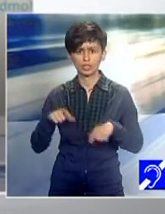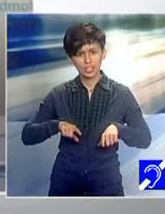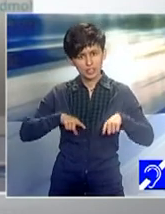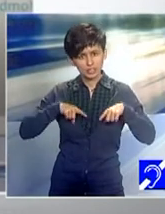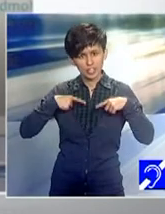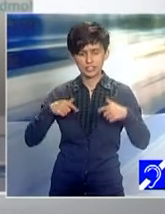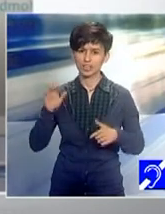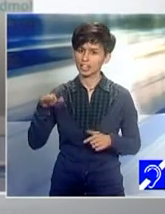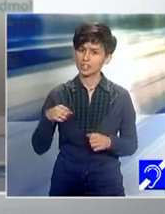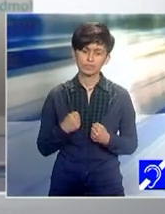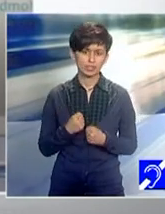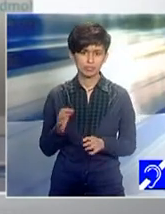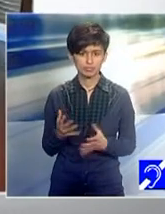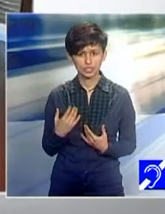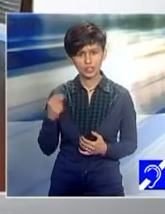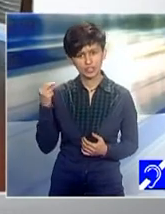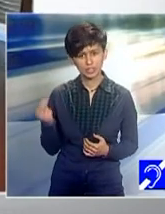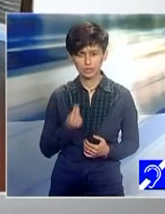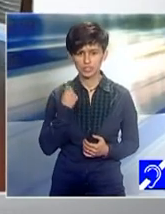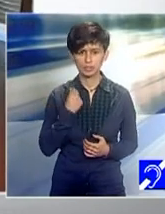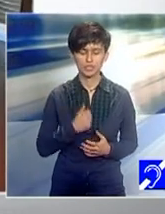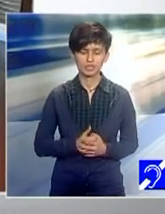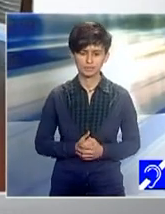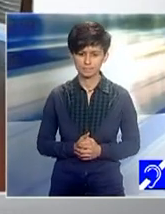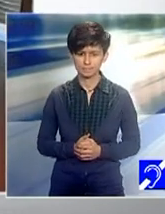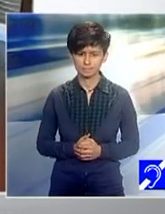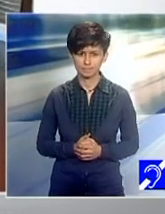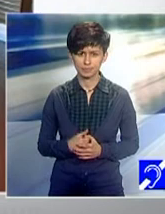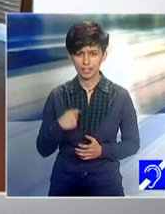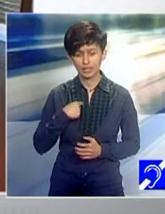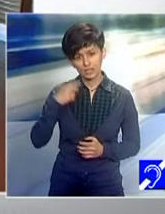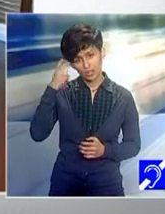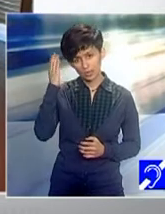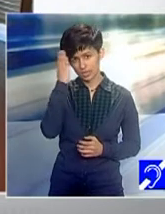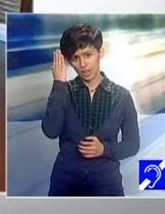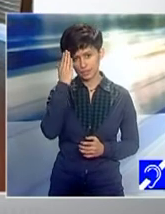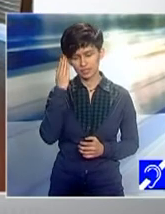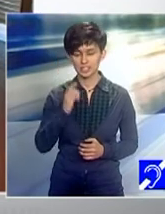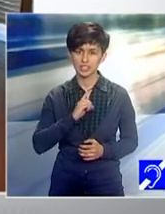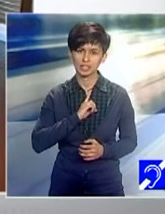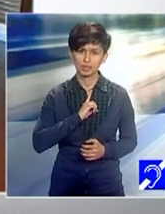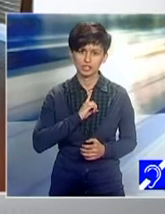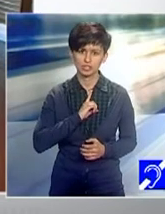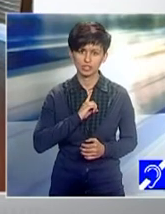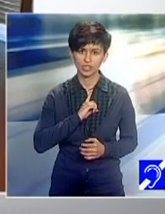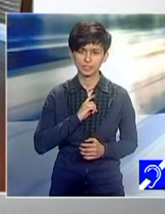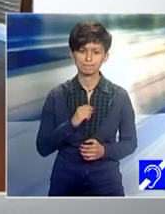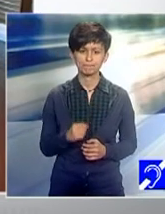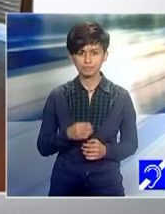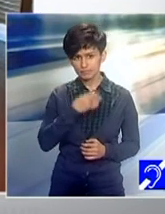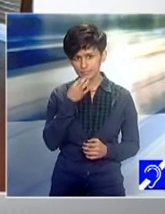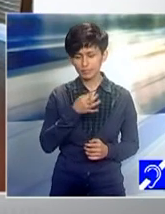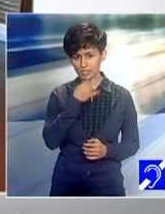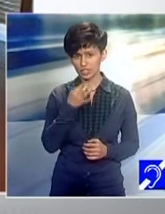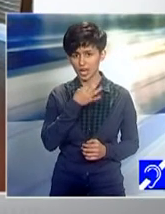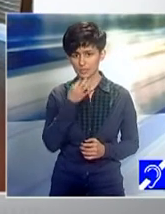deosebit la ea. În al doilea rând, ce am învățat eu personal, și asta am și menționat